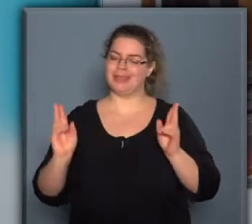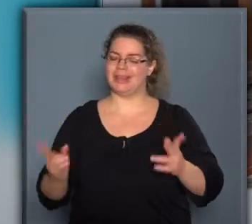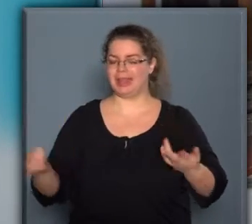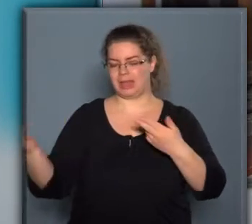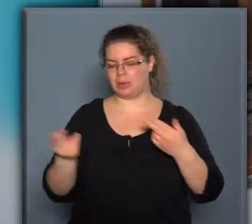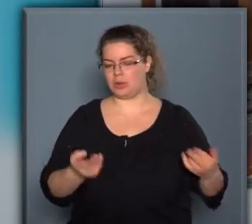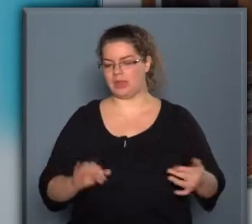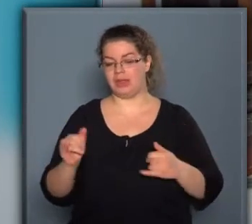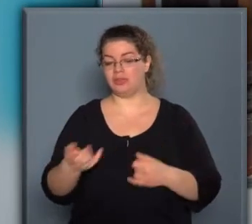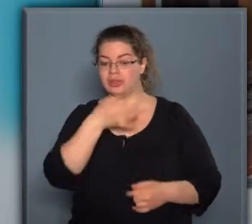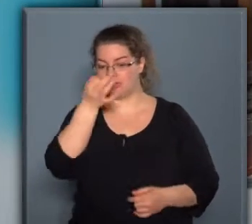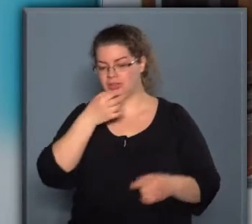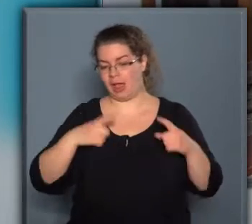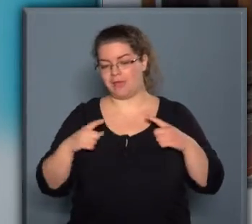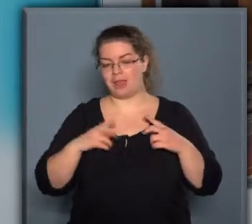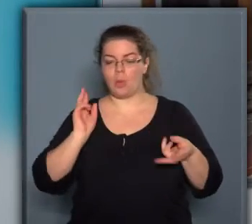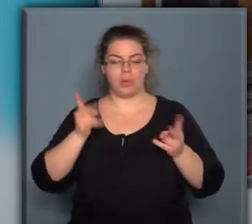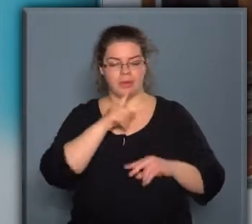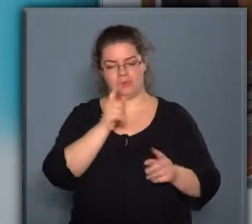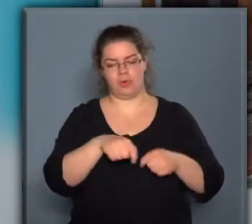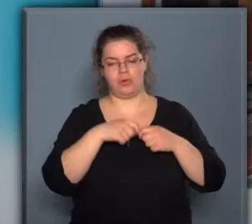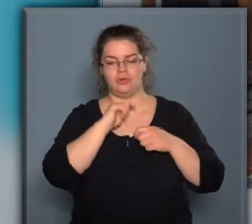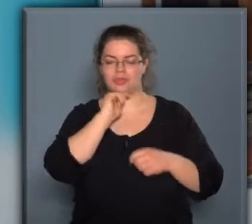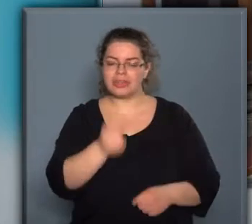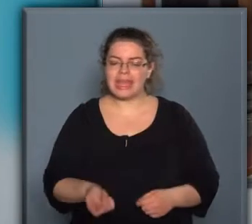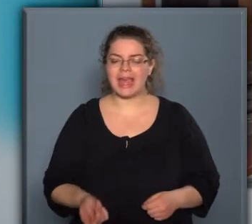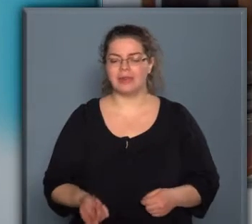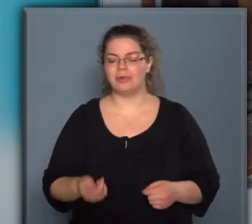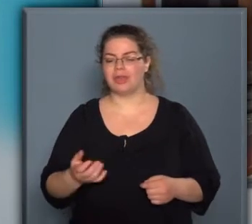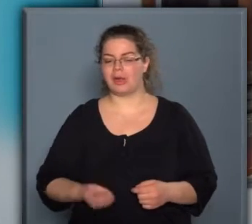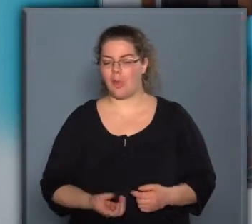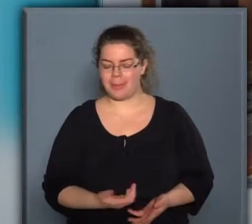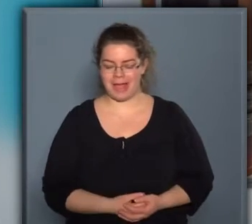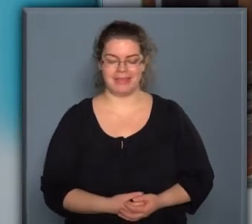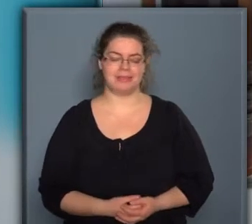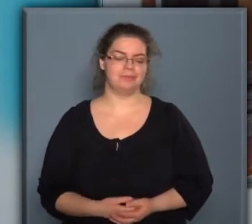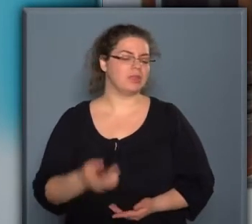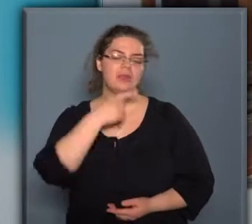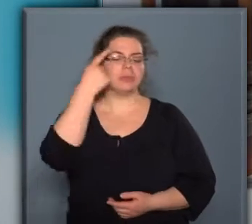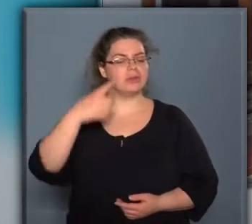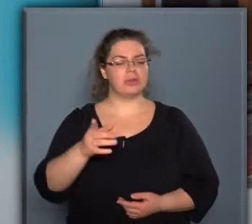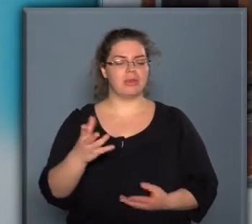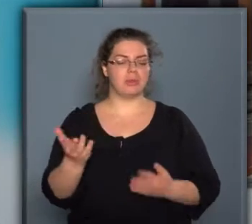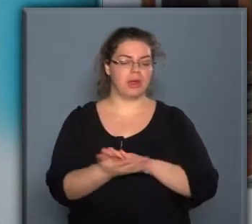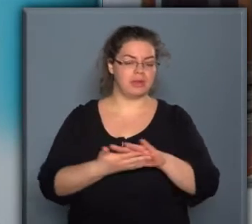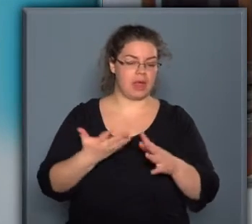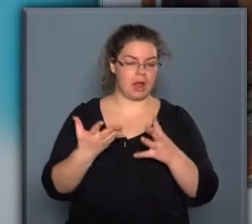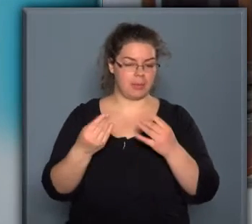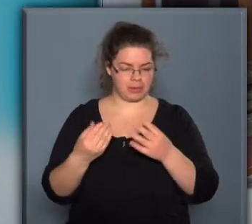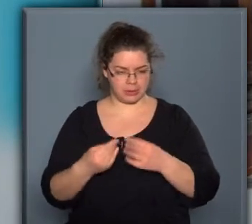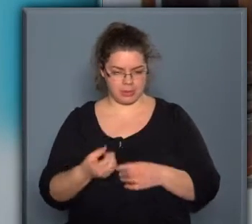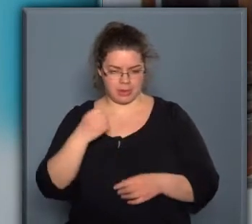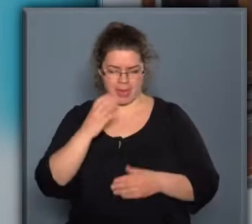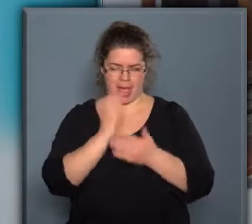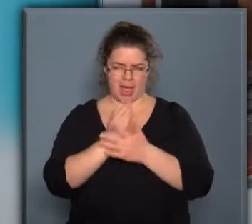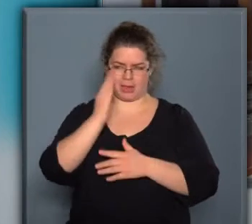pedig hozza, és kíváncsian várjuk majd, hogy hogyan fog sikerülni a kolbász. Mit tudhatunk az alapanyagról? Ő már félbe volt